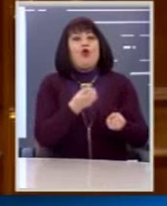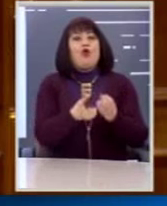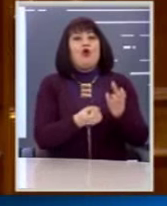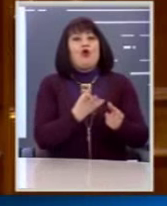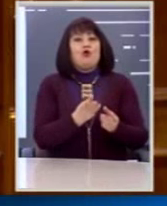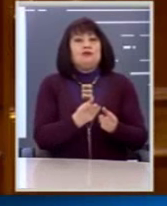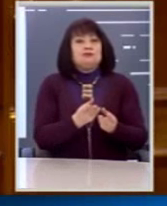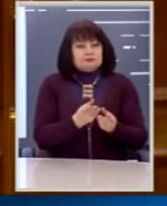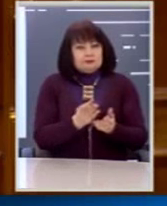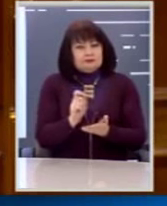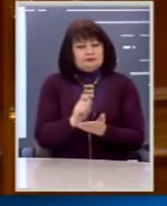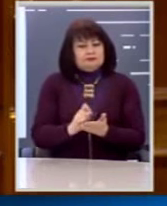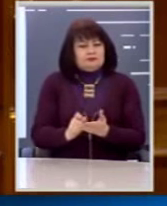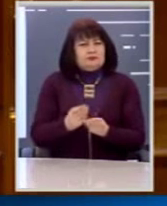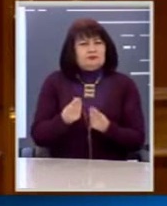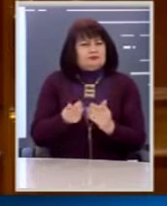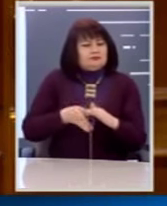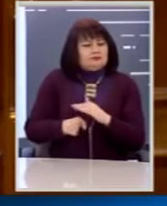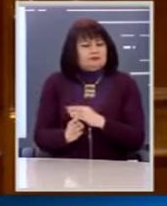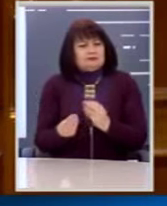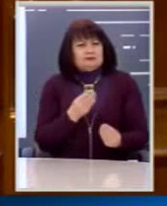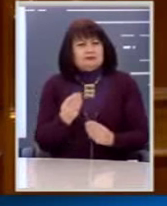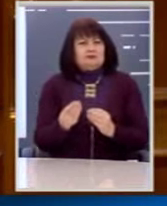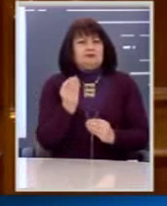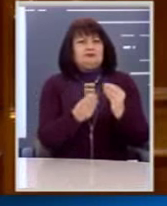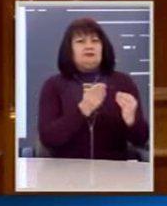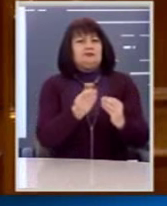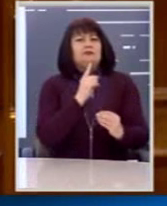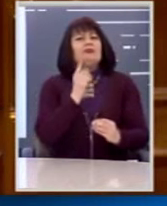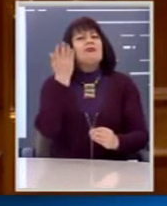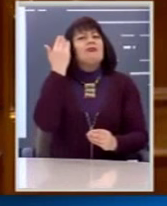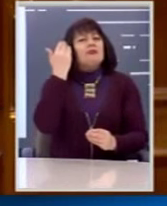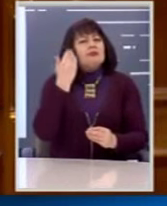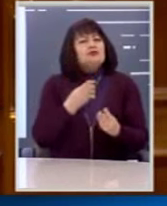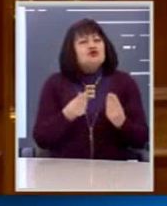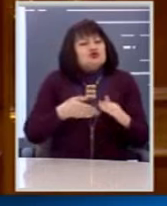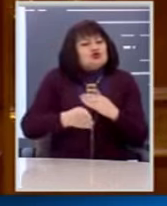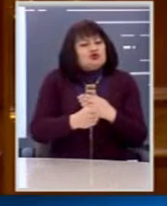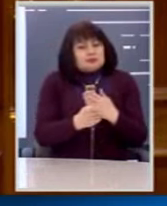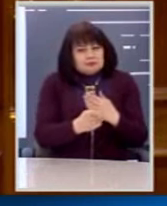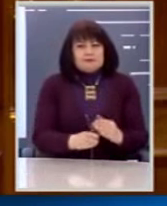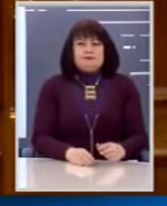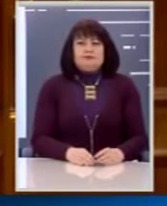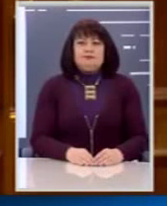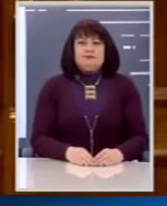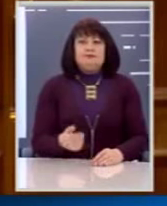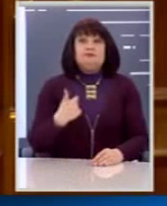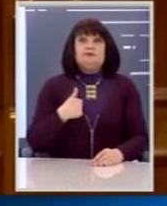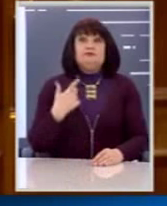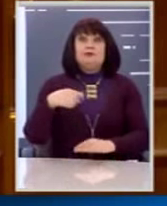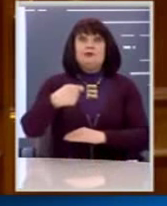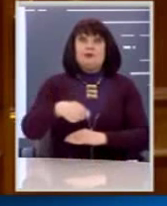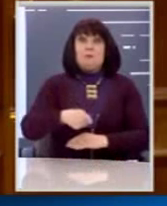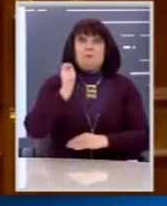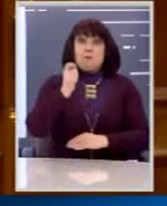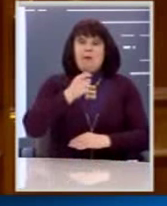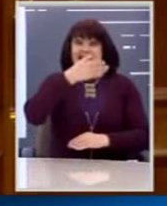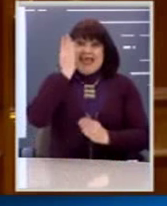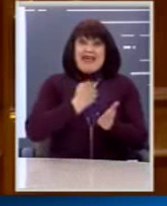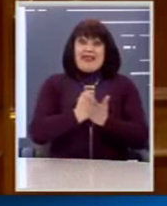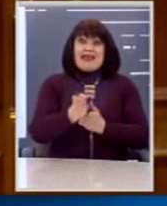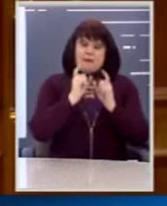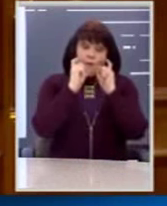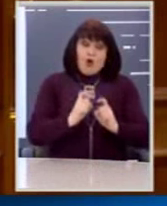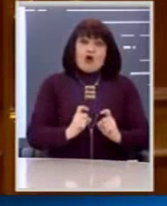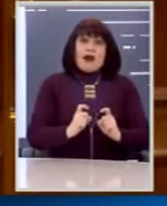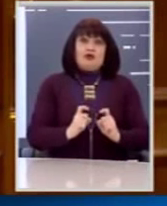μπιλιετάκια που είχε μάθει αυτός ο μηχανισμός να τους στέλνουν στο παρελθόν. Είχαμε ηθική, νομική και πολιτική υποχρέωση